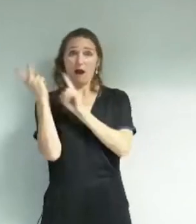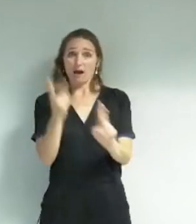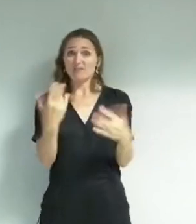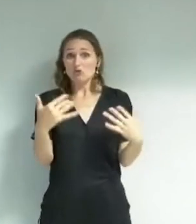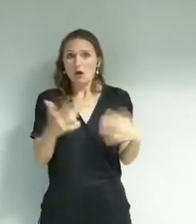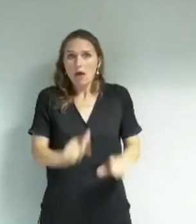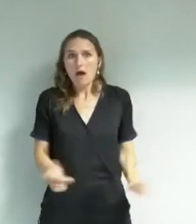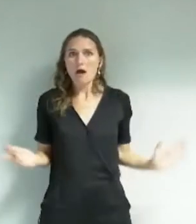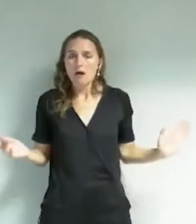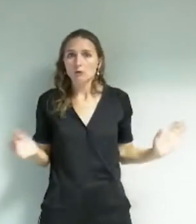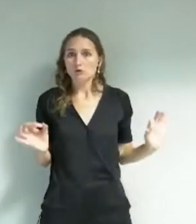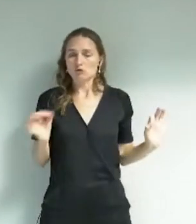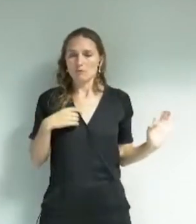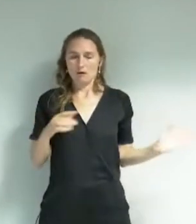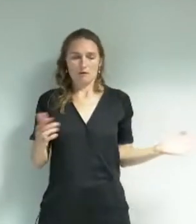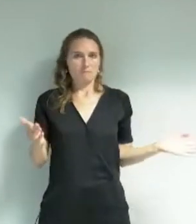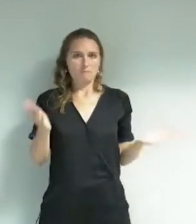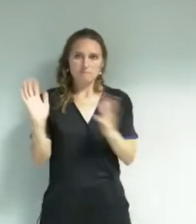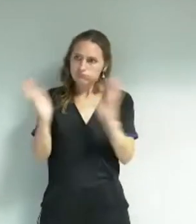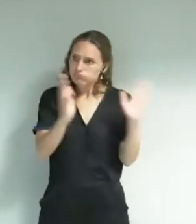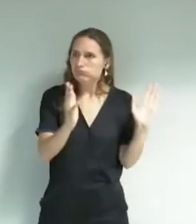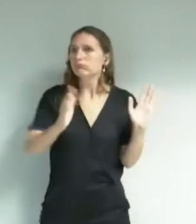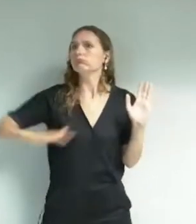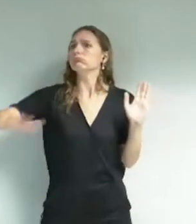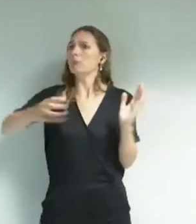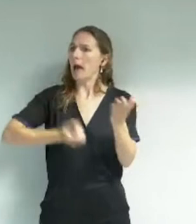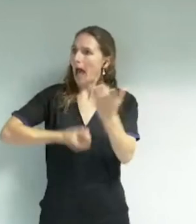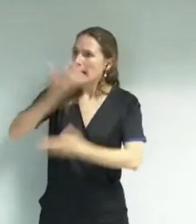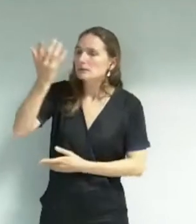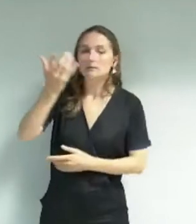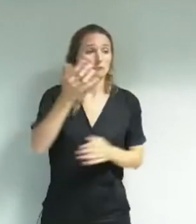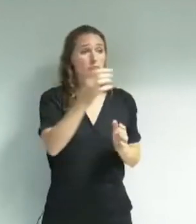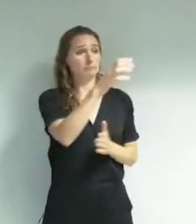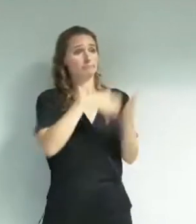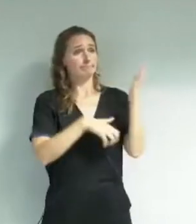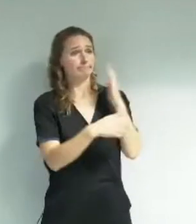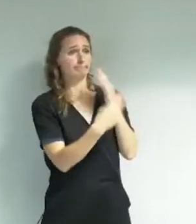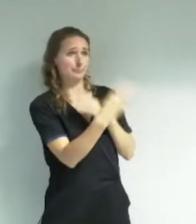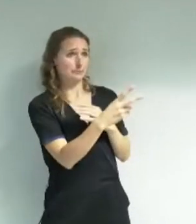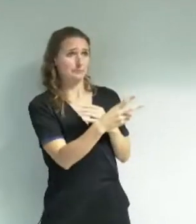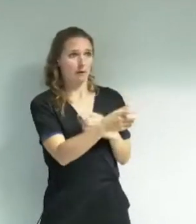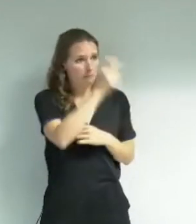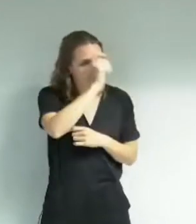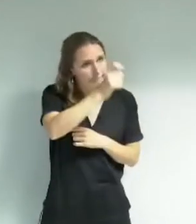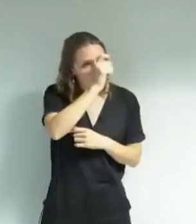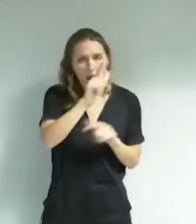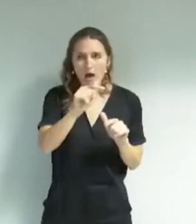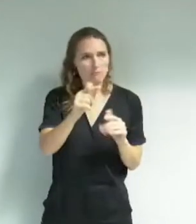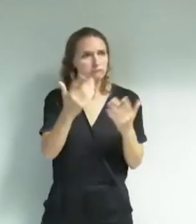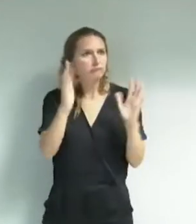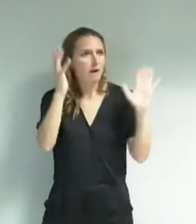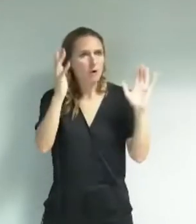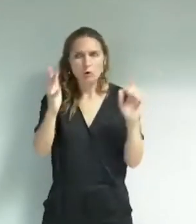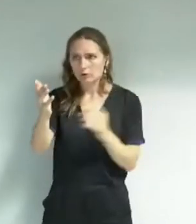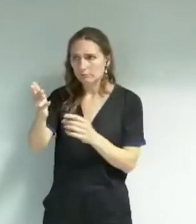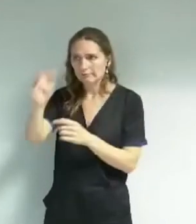Je me félicite de voir de nombreux artistes à juste titre honorés dans cette présentation, mais il est regrettable de constater vos